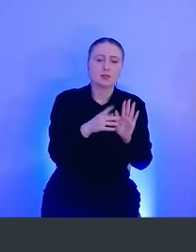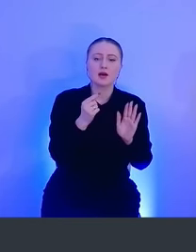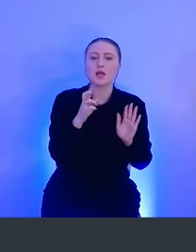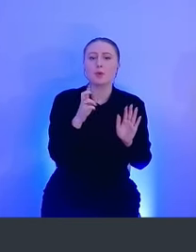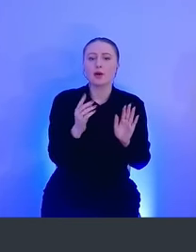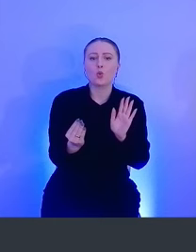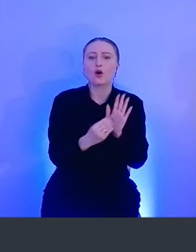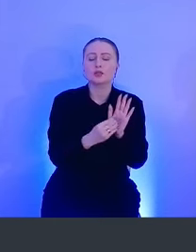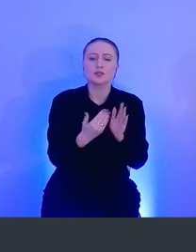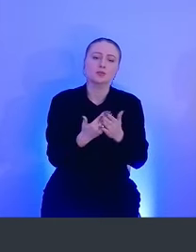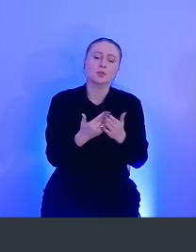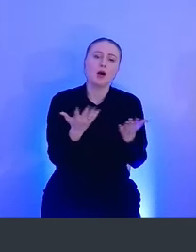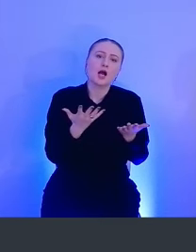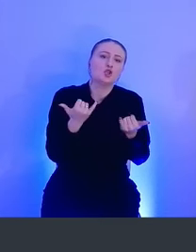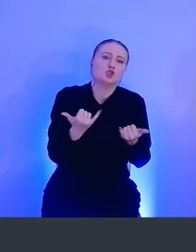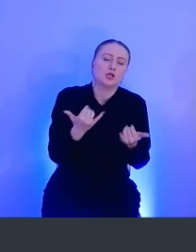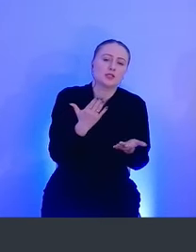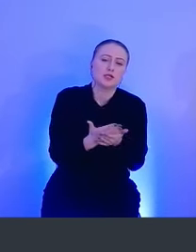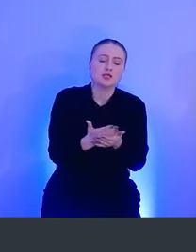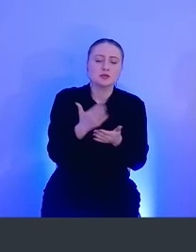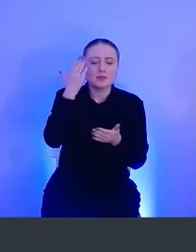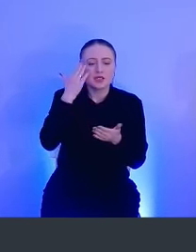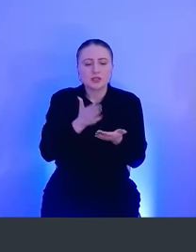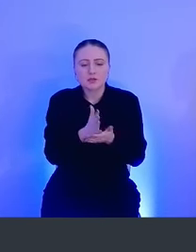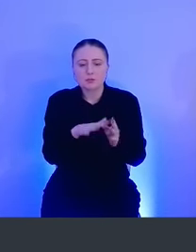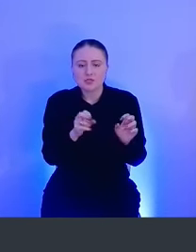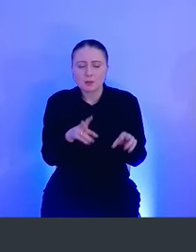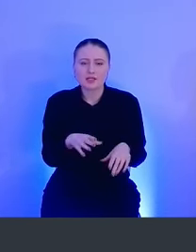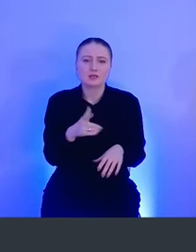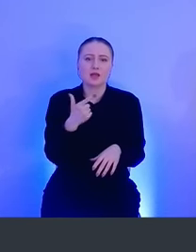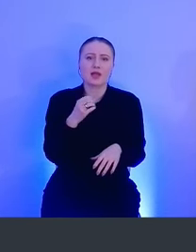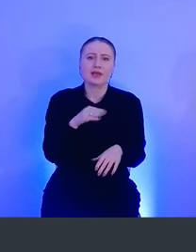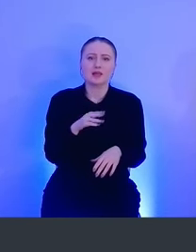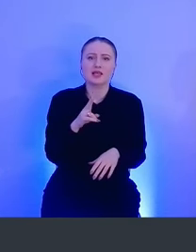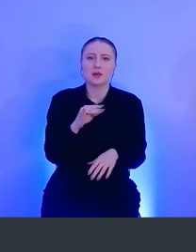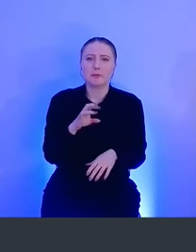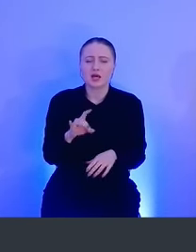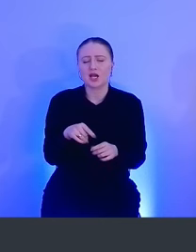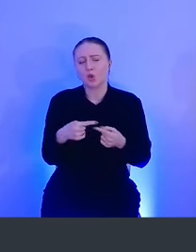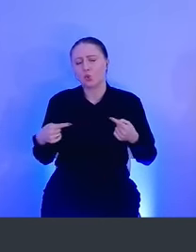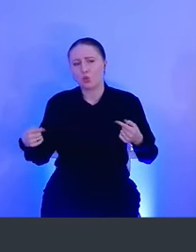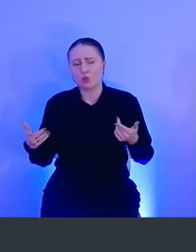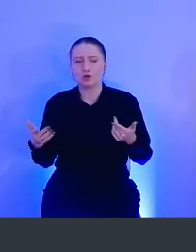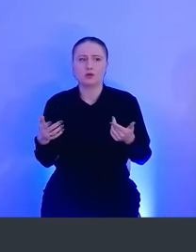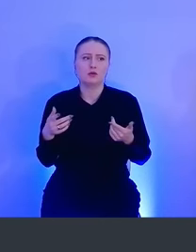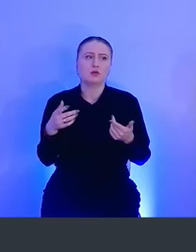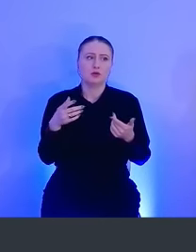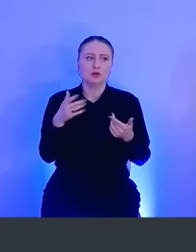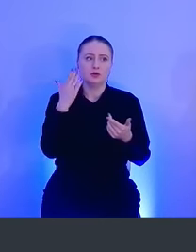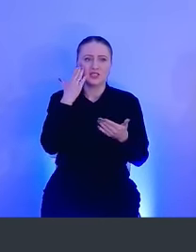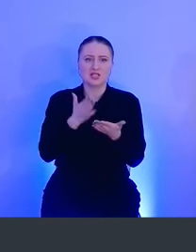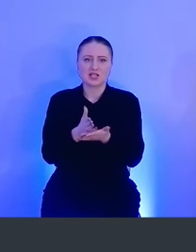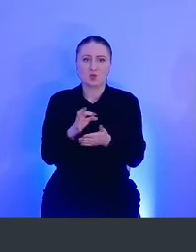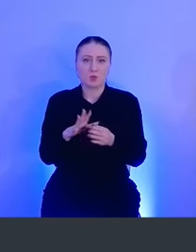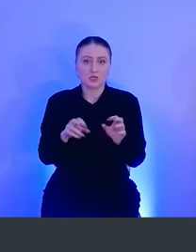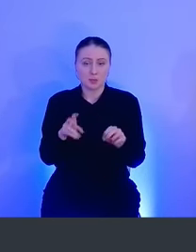было бы указано, а какие сейчас средства по безопасности, gatekeeper или другое средство